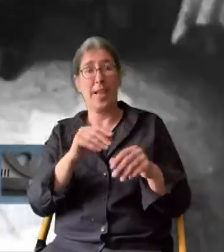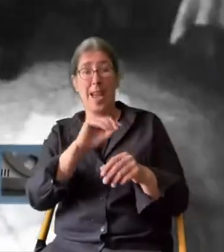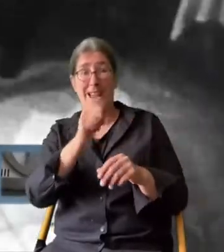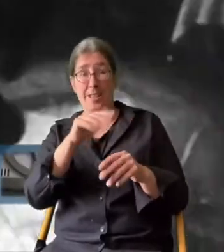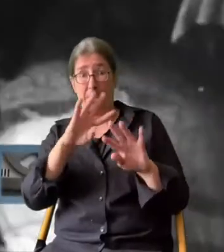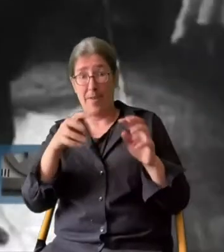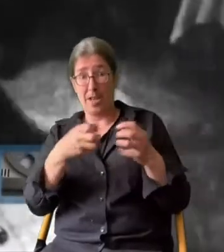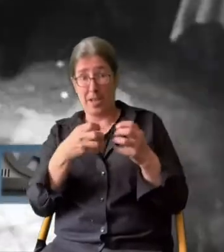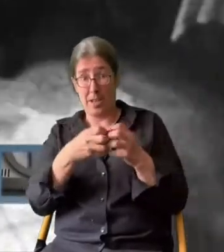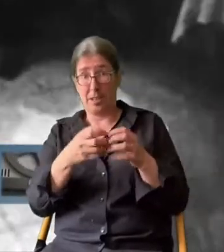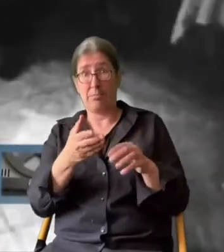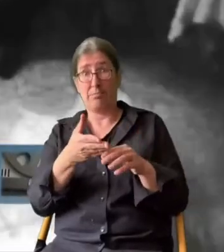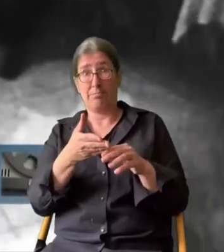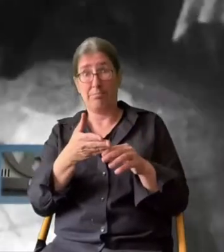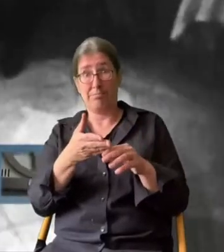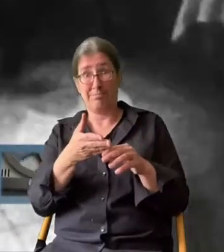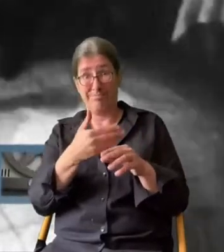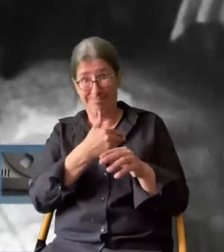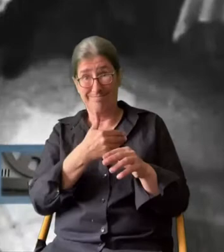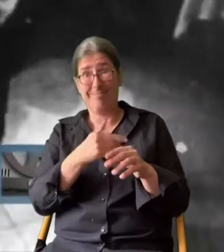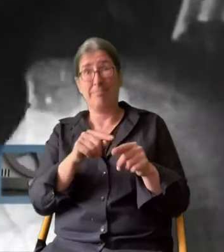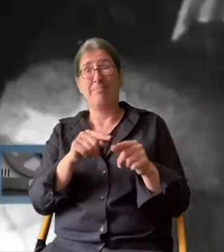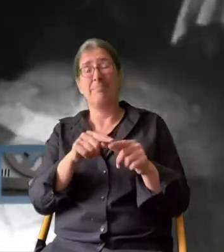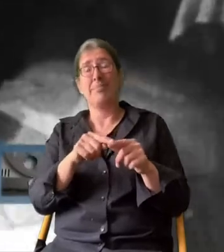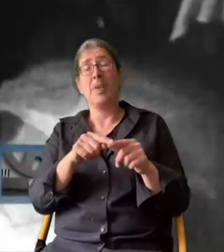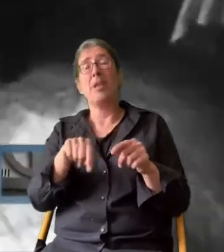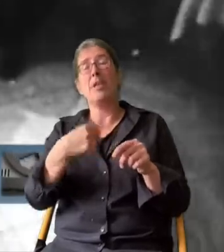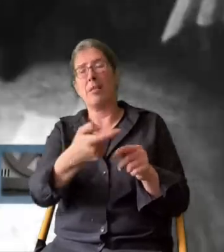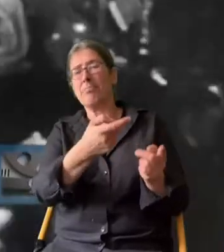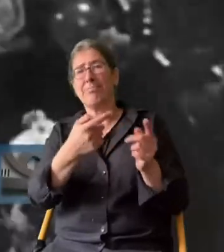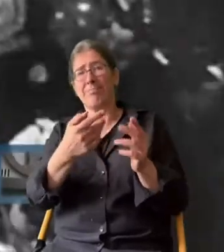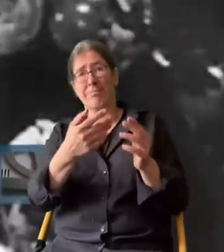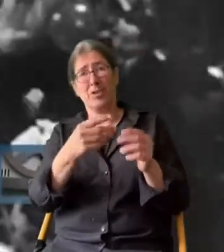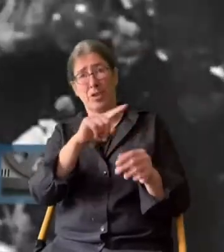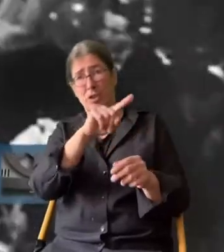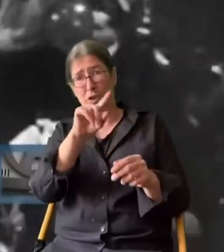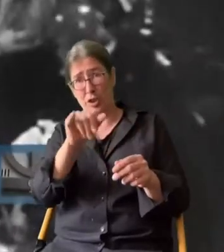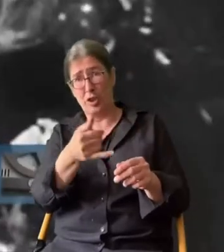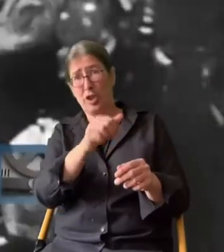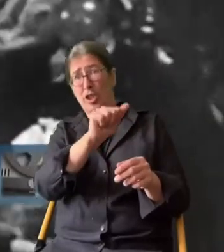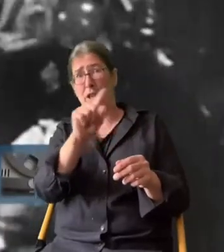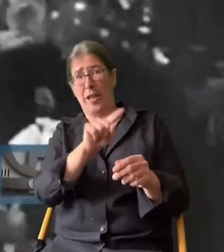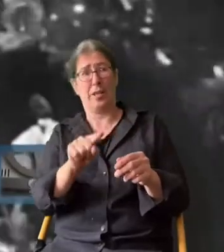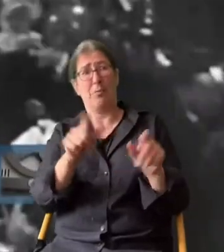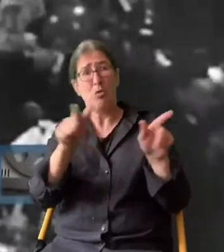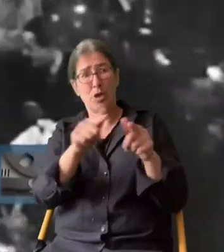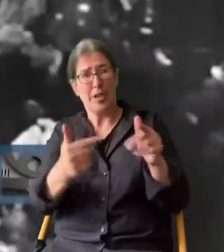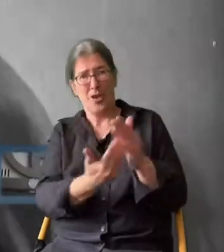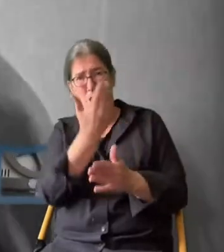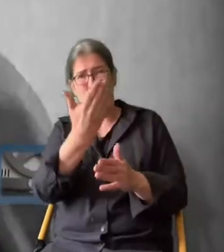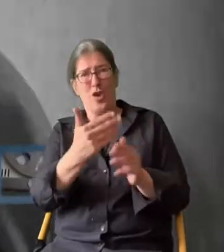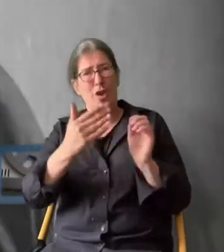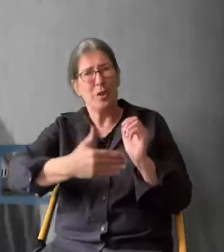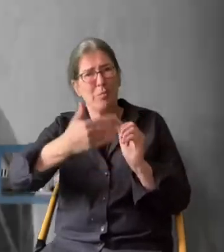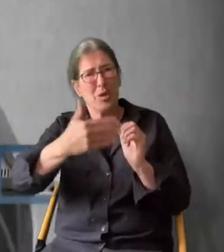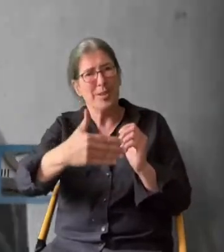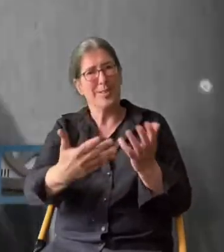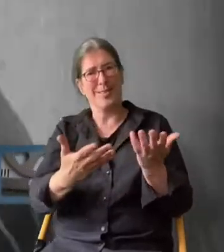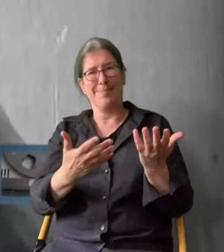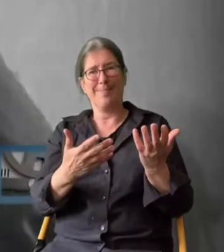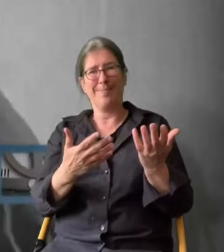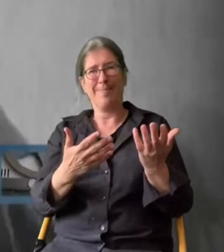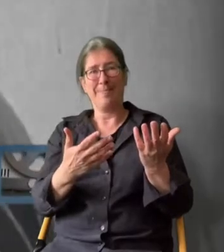kurz nach dem Ersten Weltkrieg. Damals kam Jazz und Jazzmusik, also dieser neue